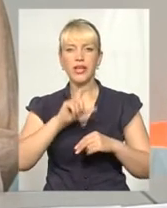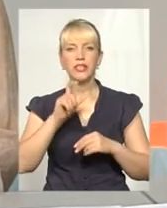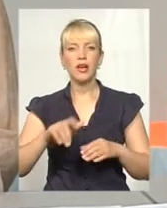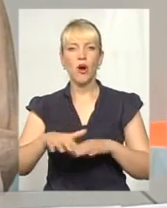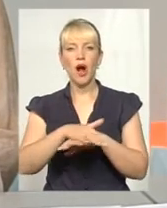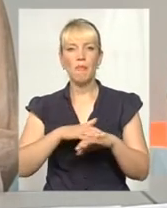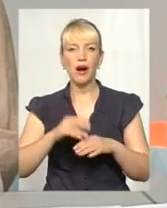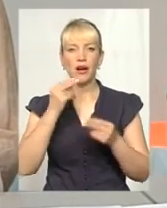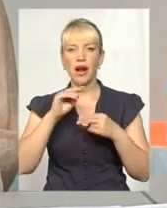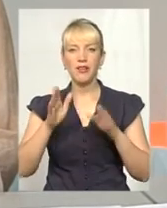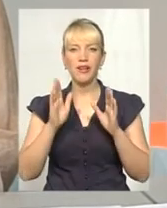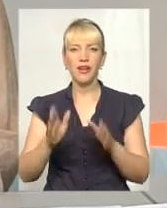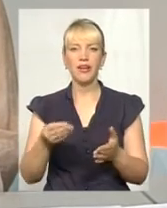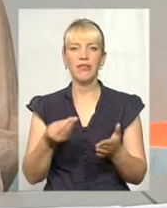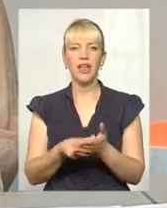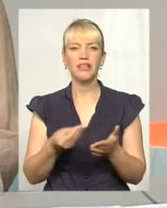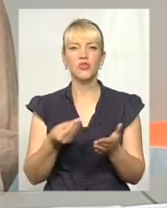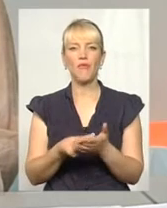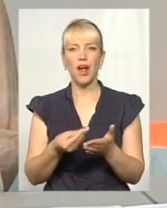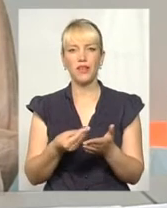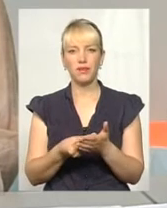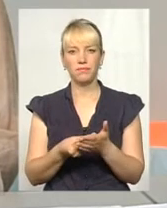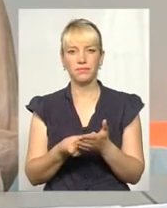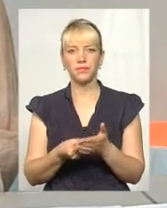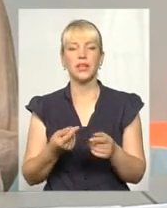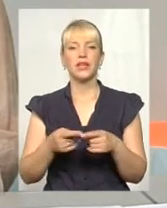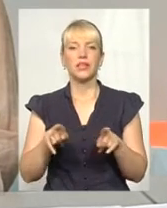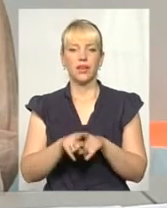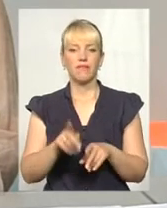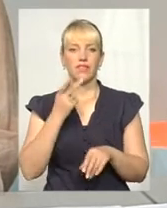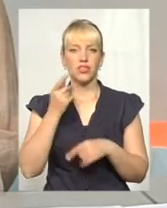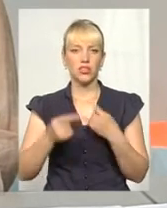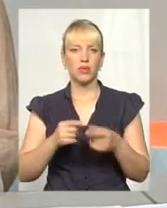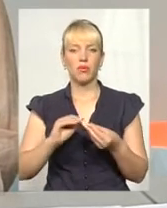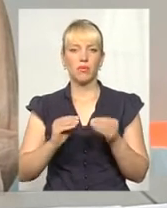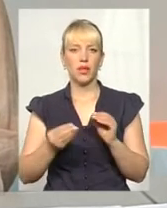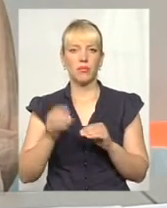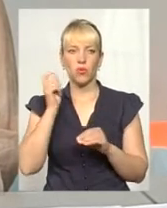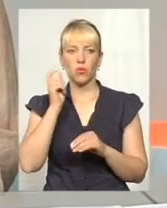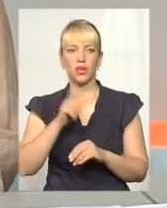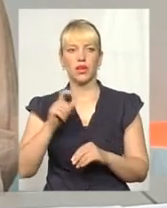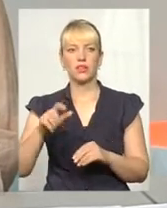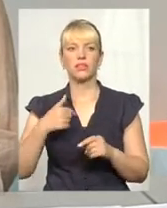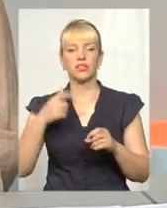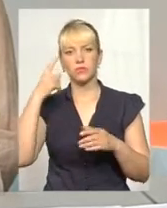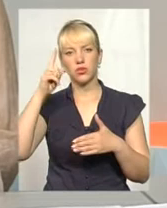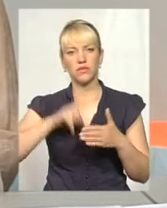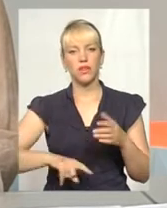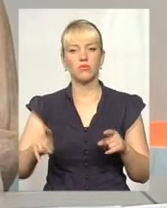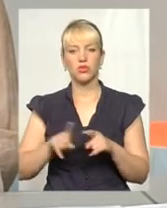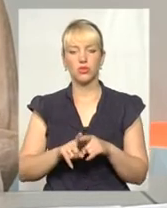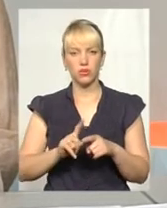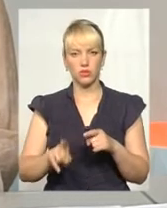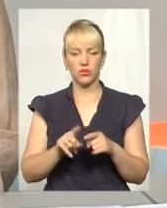краще тільки фінансування. Така вічна проблема України. Сподіваюся, що ми її вирішимо незабаром.